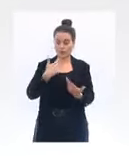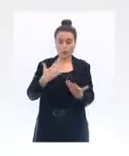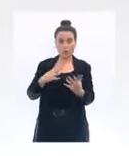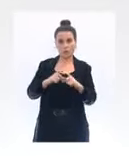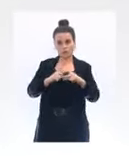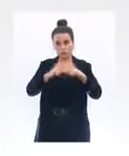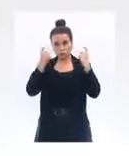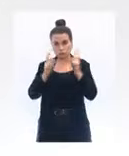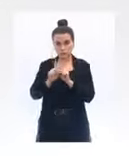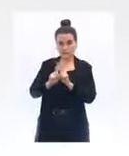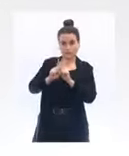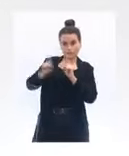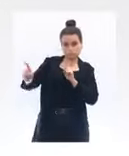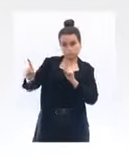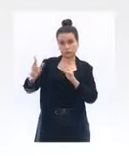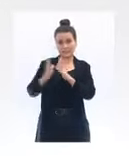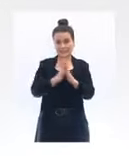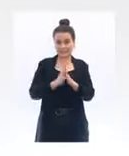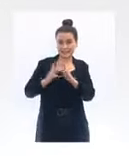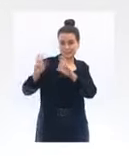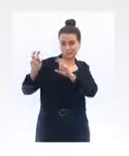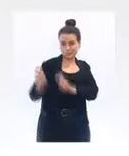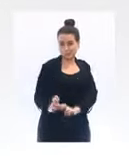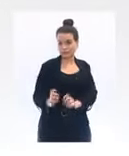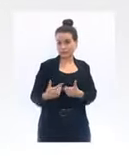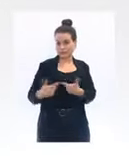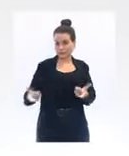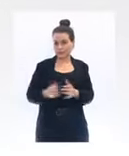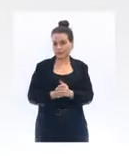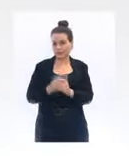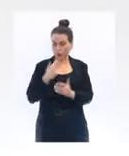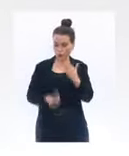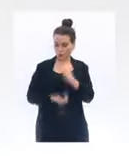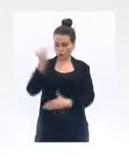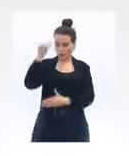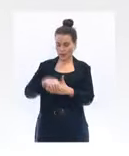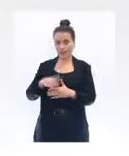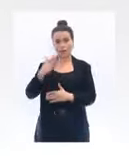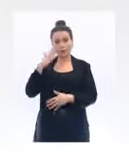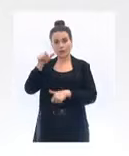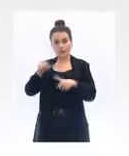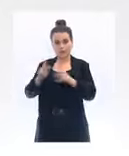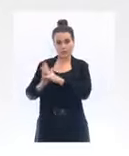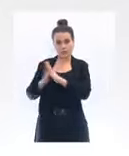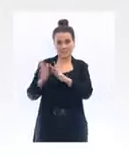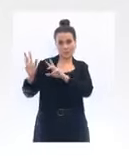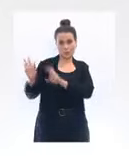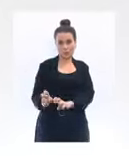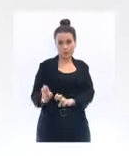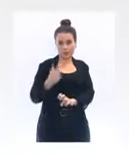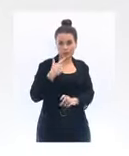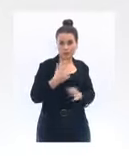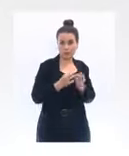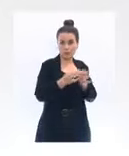Plus on réduit le brassage,'est-à-dire moins on voit de gens différents dans une journée, et bien moins on a de risques de transmettre le virus à d'autres personnes. Et c'est exponentiel.